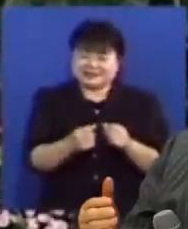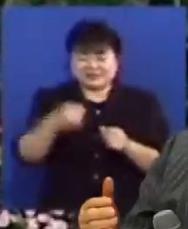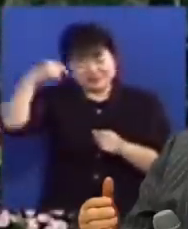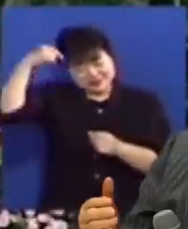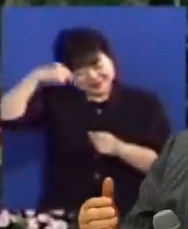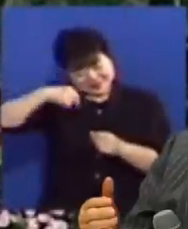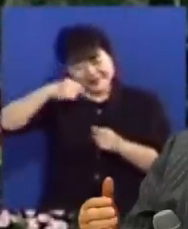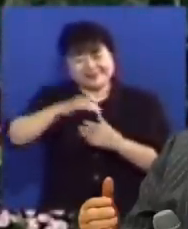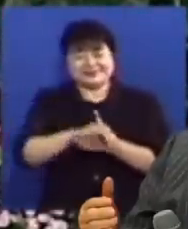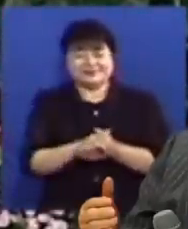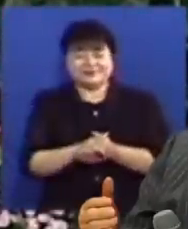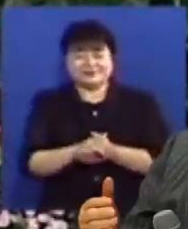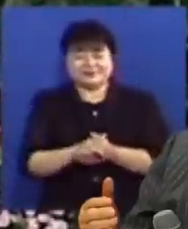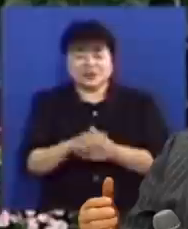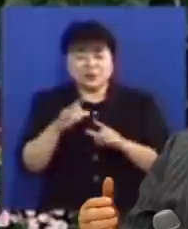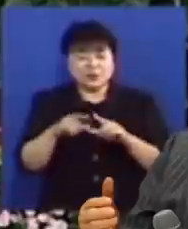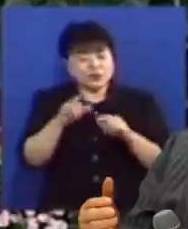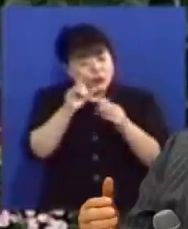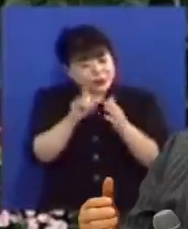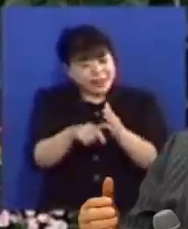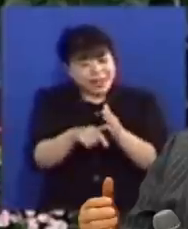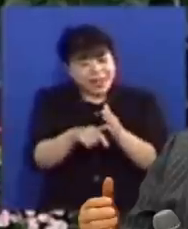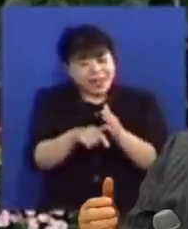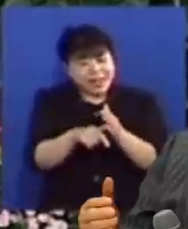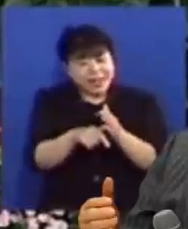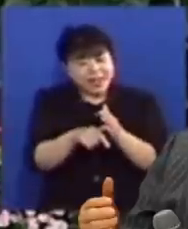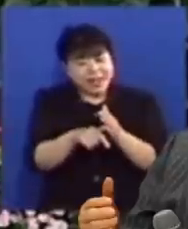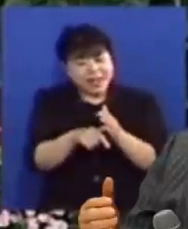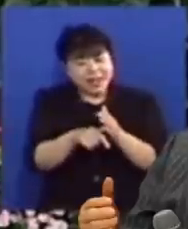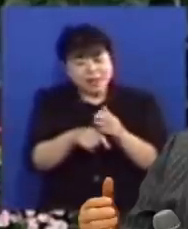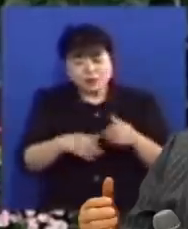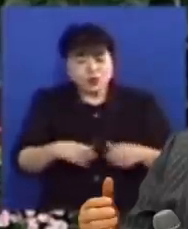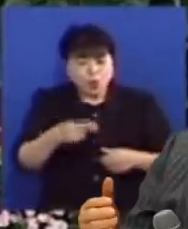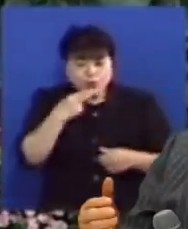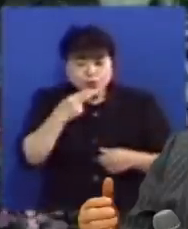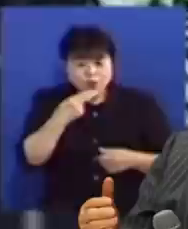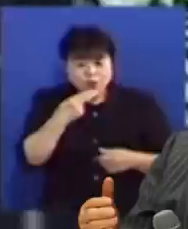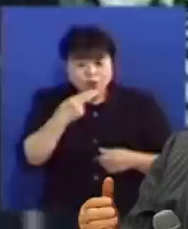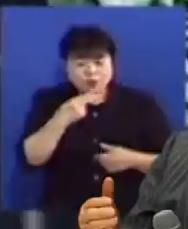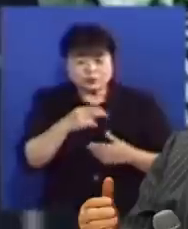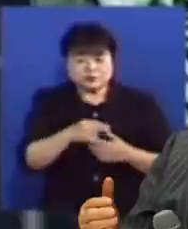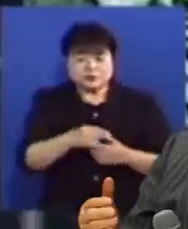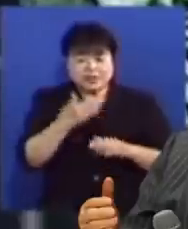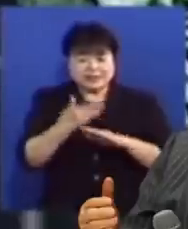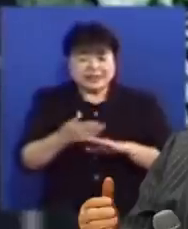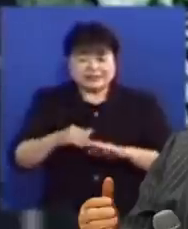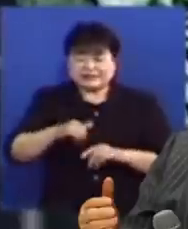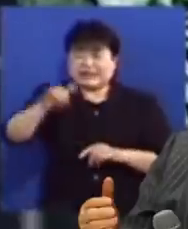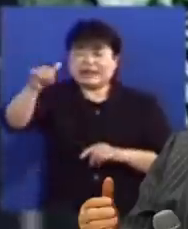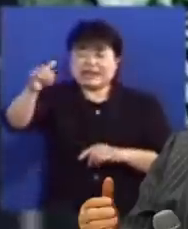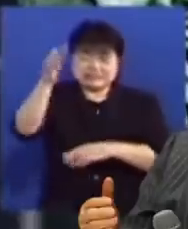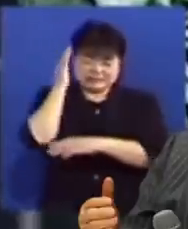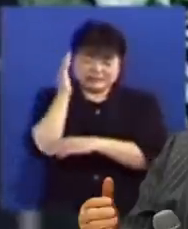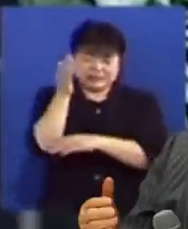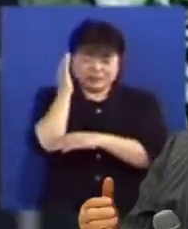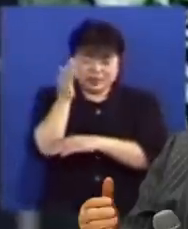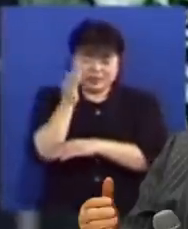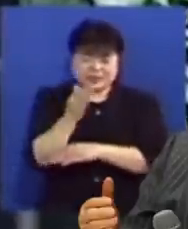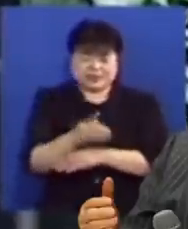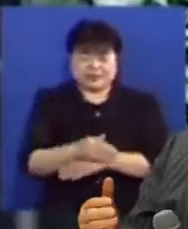느낄 수가 있는 것입니다 보통 때는 별로 그것이 필요 없지만은 저같이 외국에 나가서 복음을 전가할 때